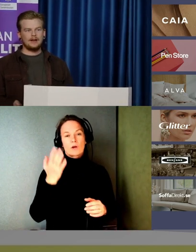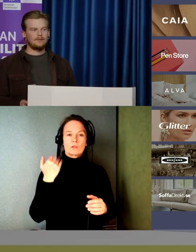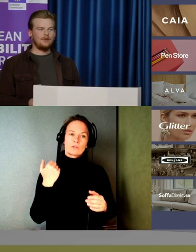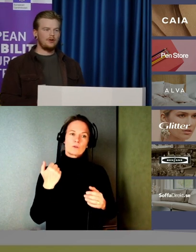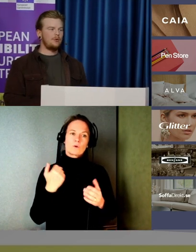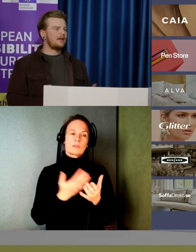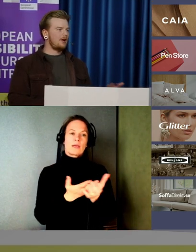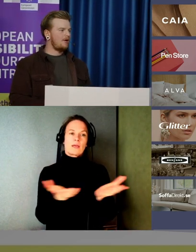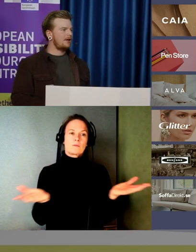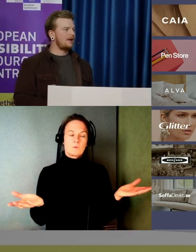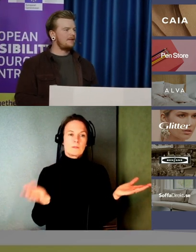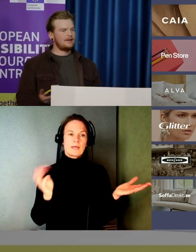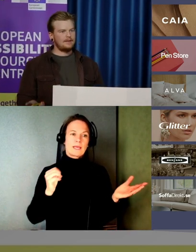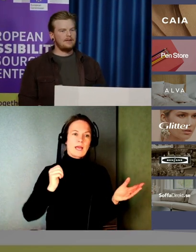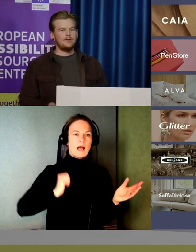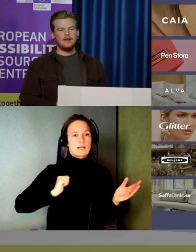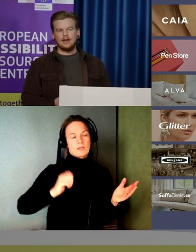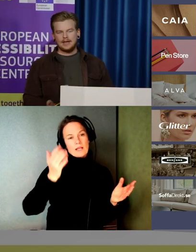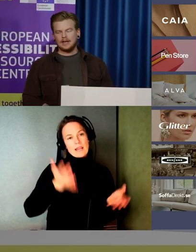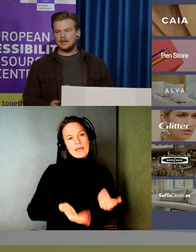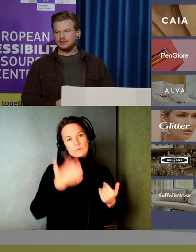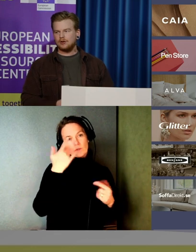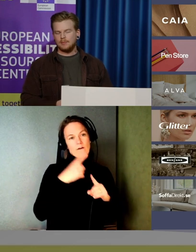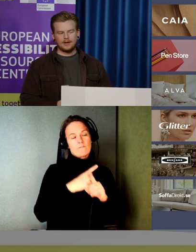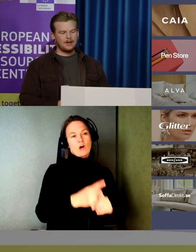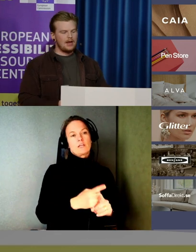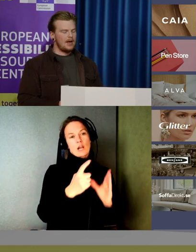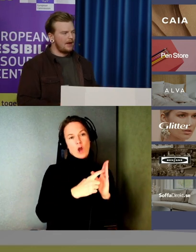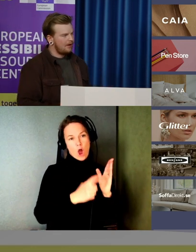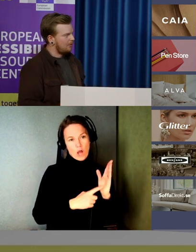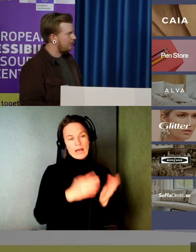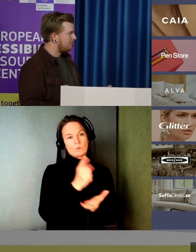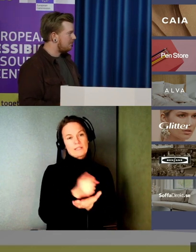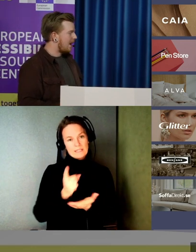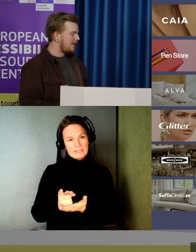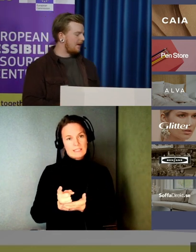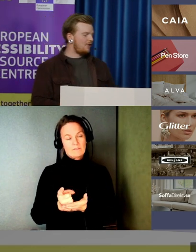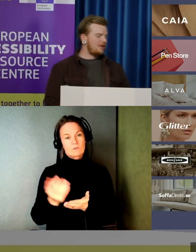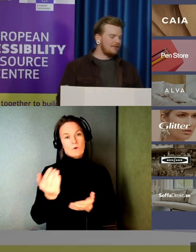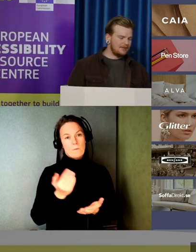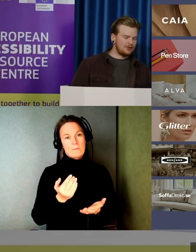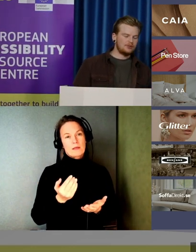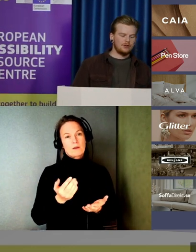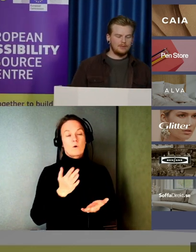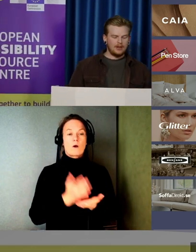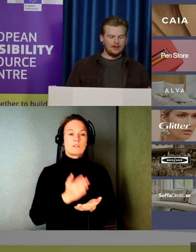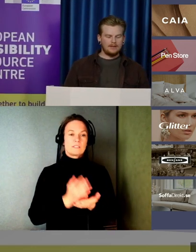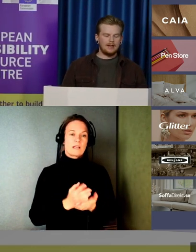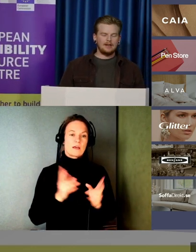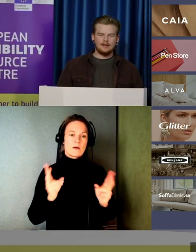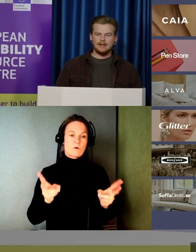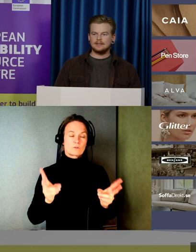e-handlarna att följa olika lagar, direktiv, regler som kommer. Och det här gäller ju givetvis också